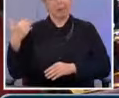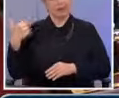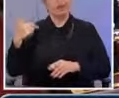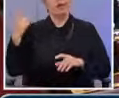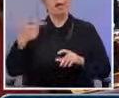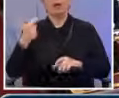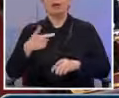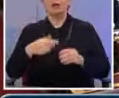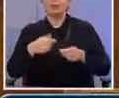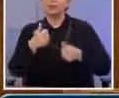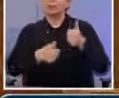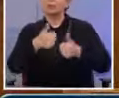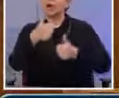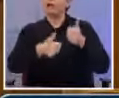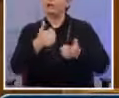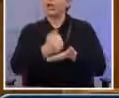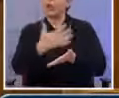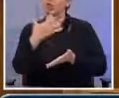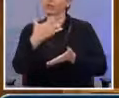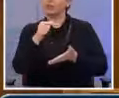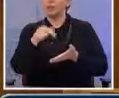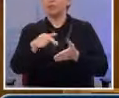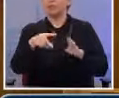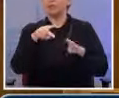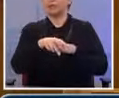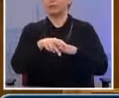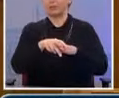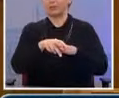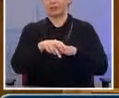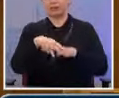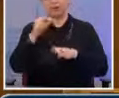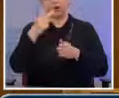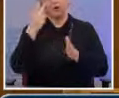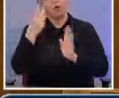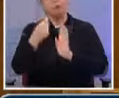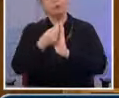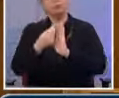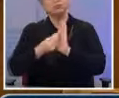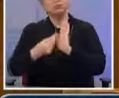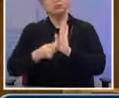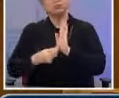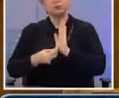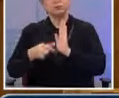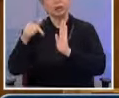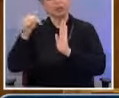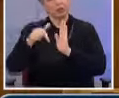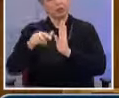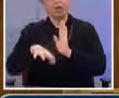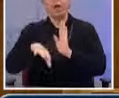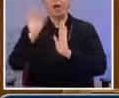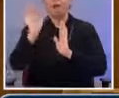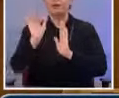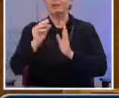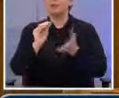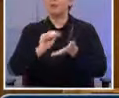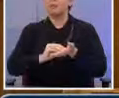τεστ των τραπεζών, έχουν ήδη ξεκινήσει τα πρώτα βήματα από το συγκεκριμένο κλάδο για την επανέναρξη